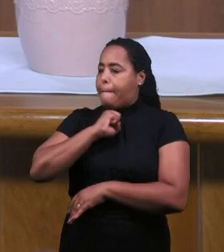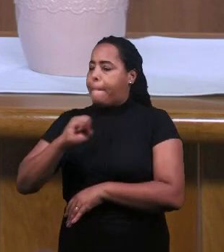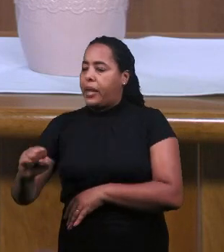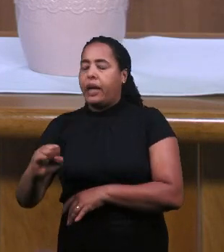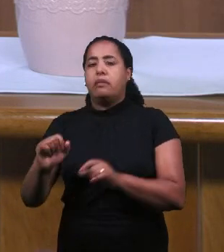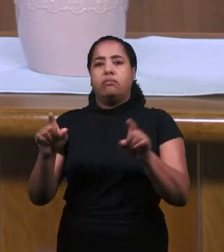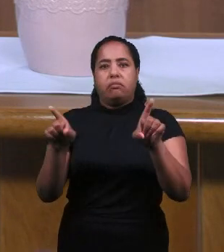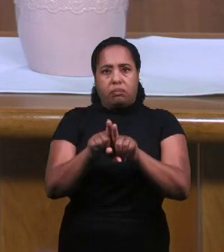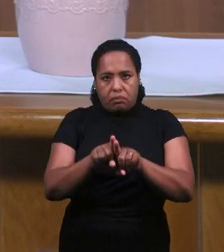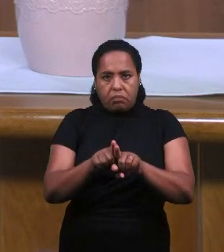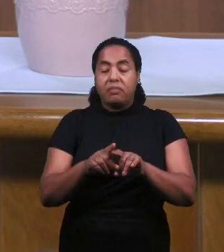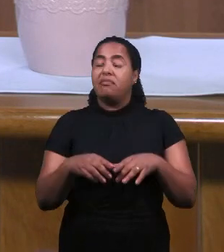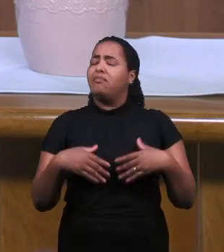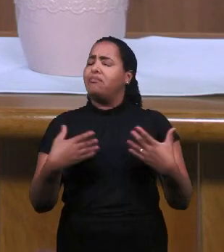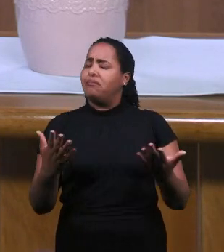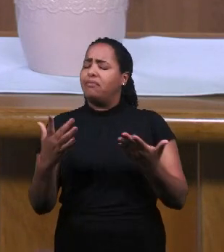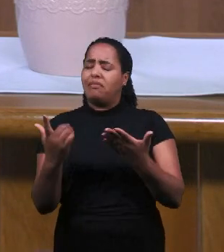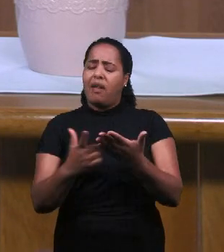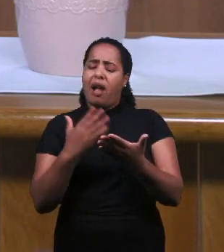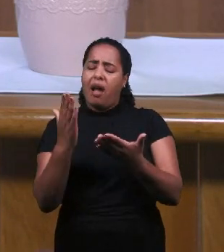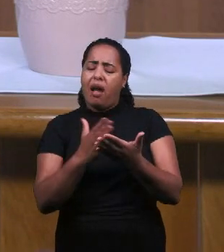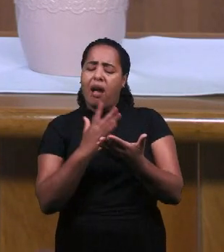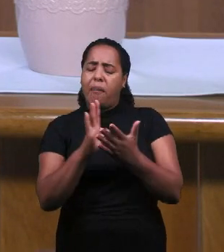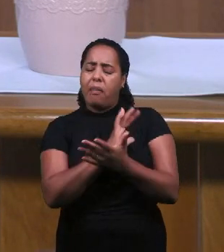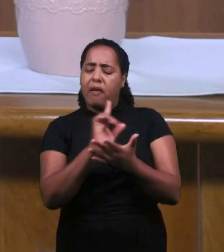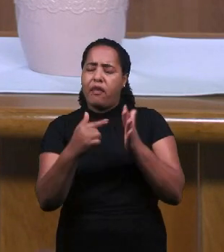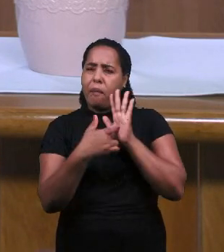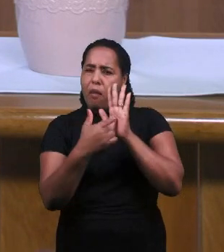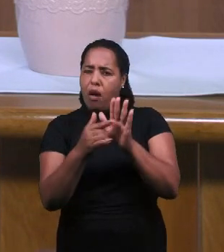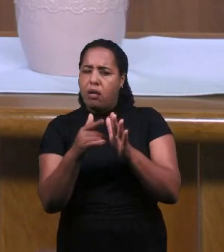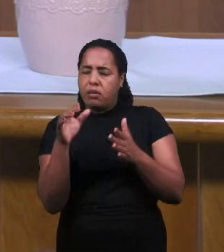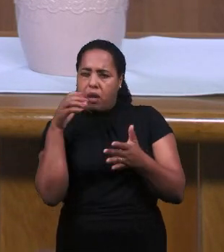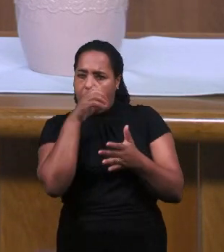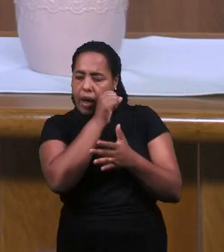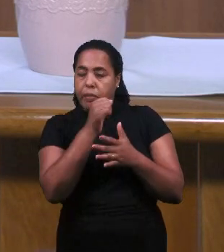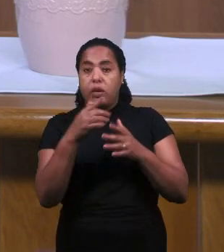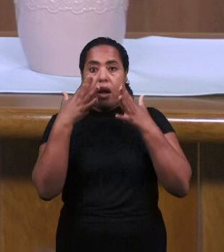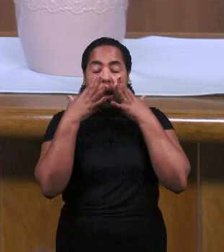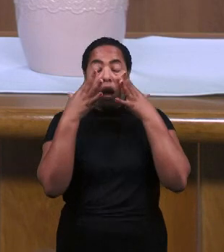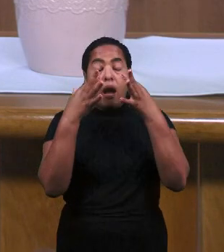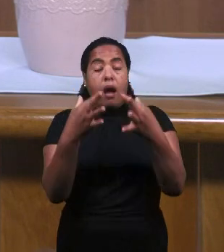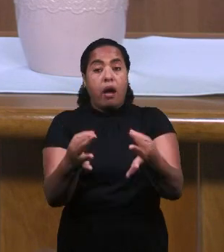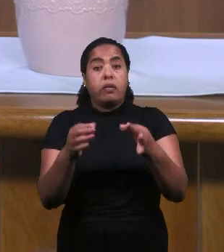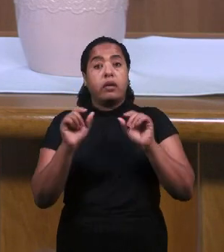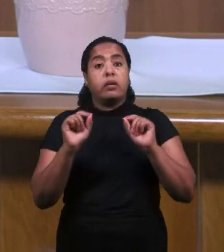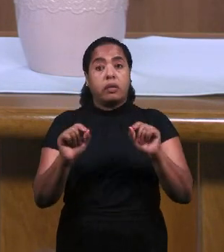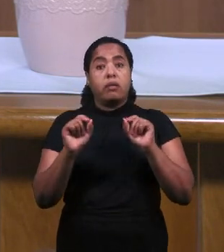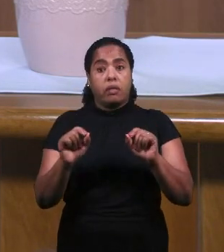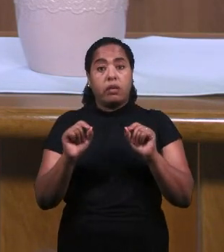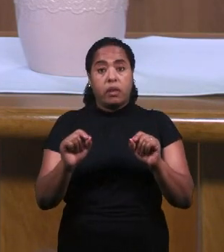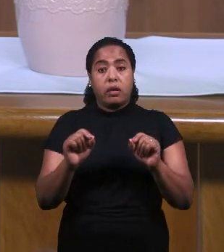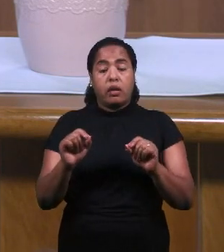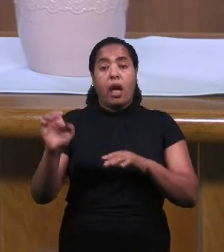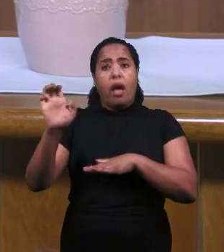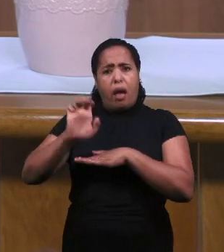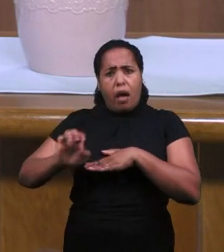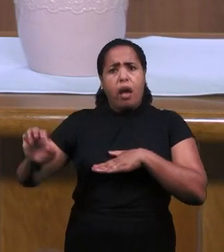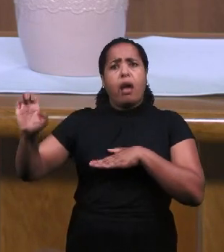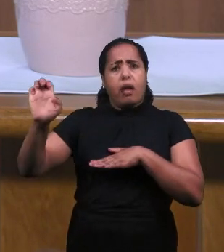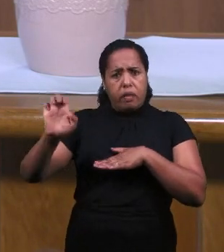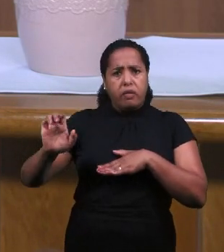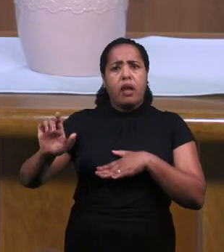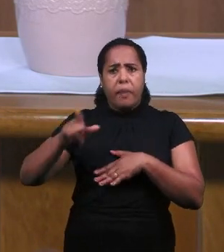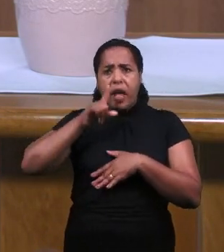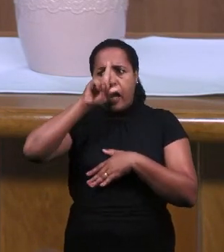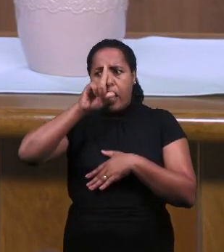когда Библия Говорит Об этом Таким Скользящим Способом Внимательно Нужно обращать